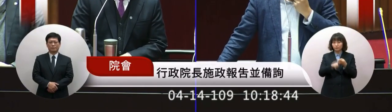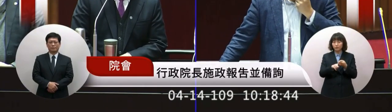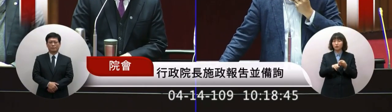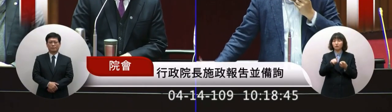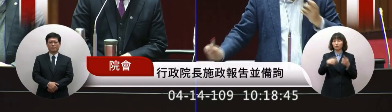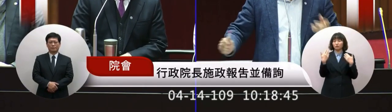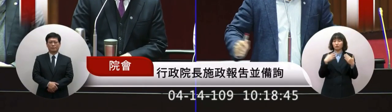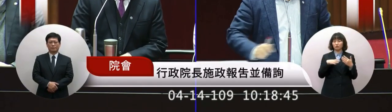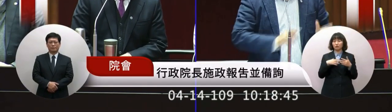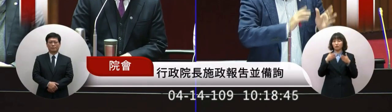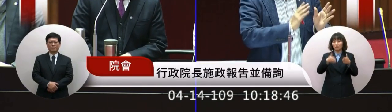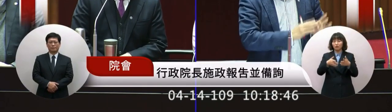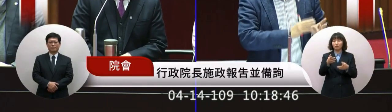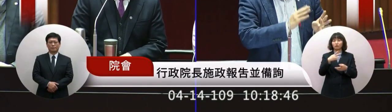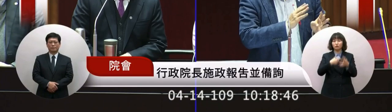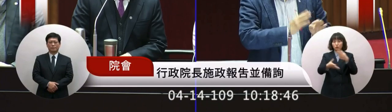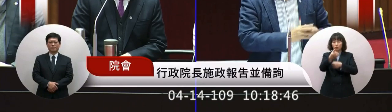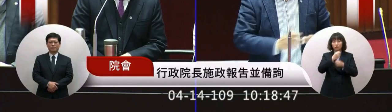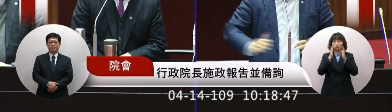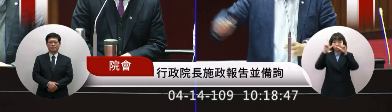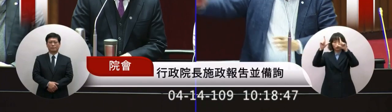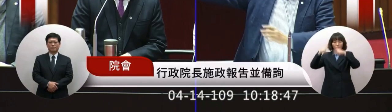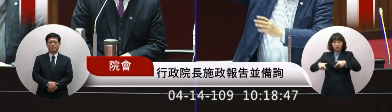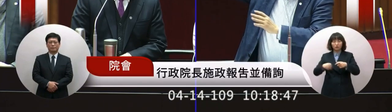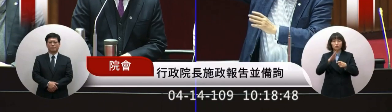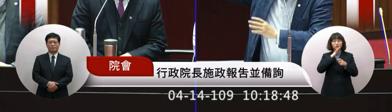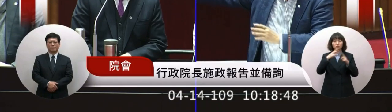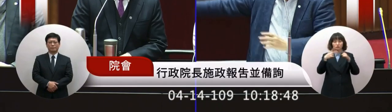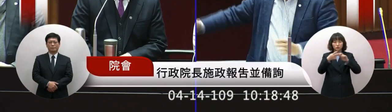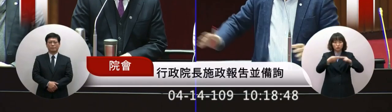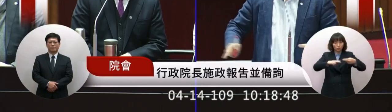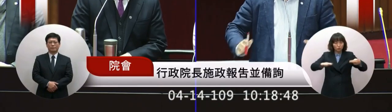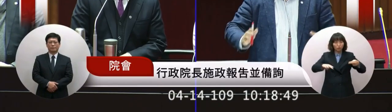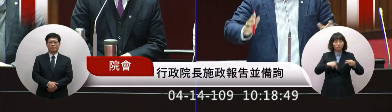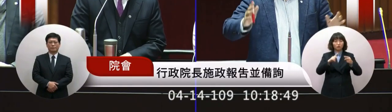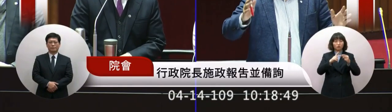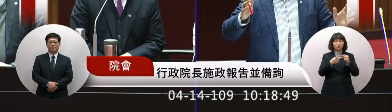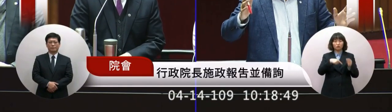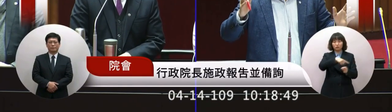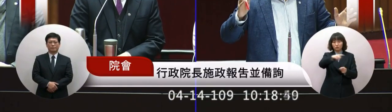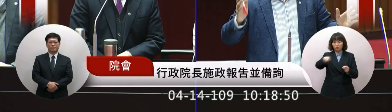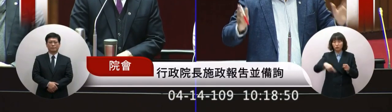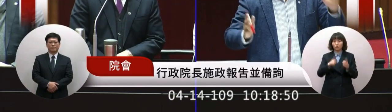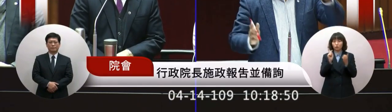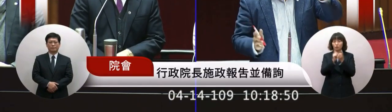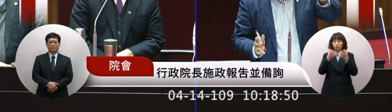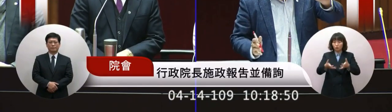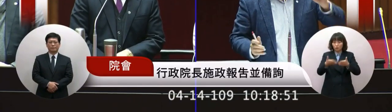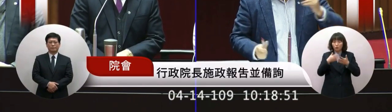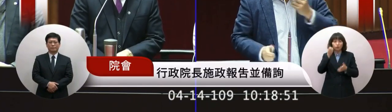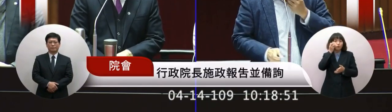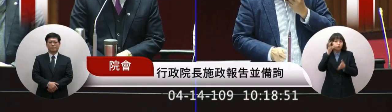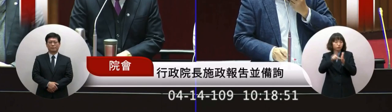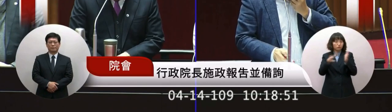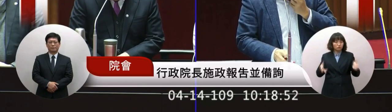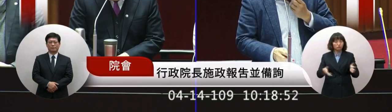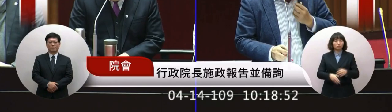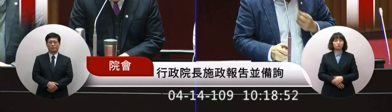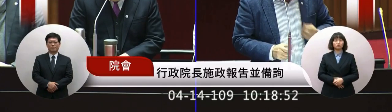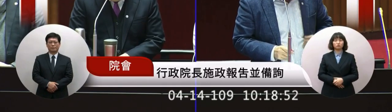這一堆這些的動港和收入球像這南方的這些人這算對他們來說是很重要的這三個月